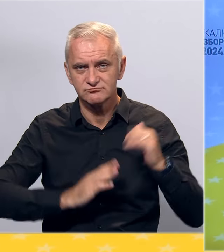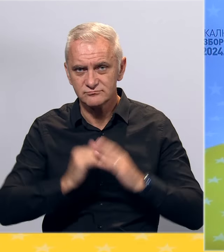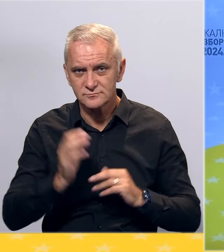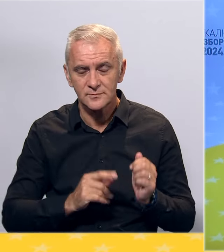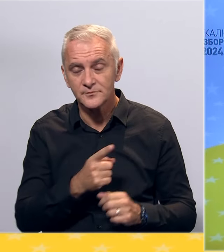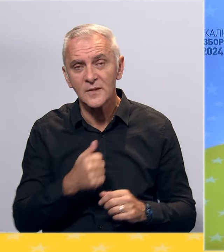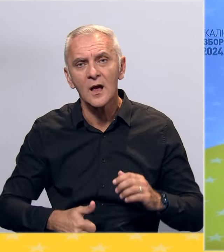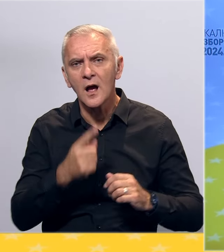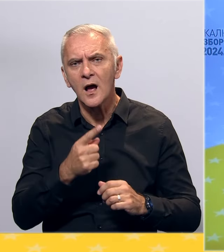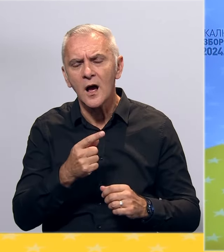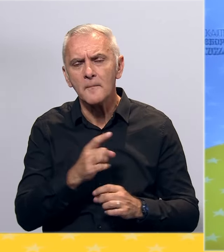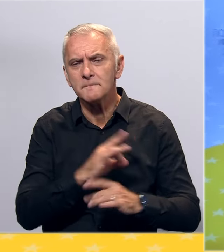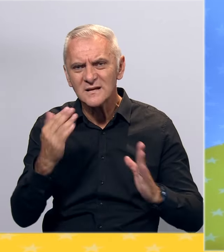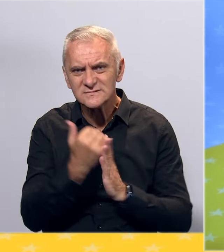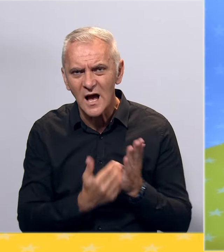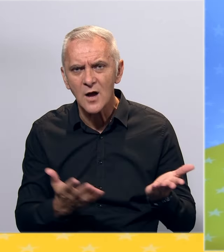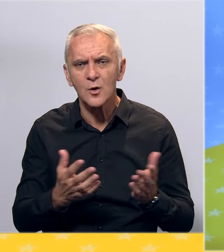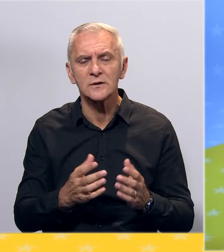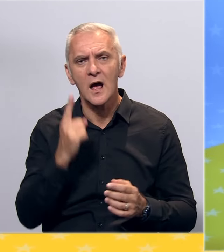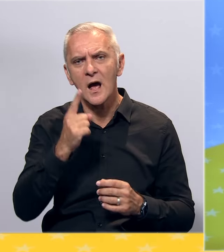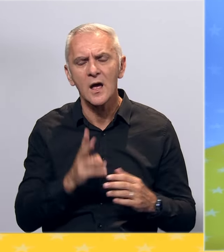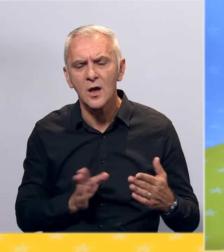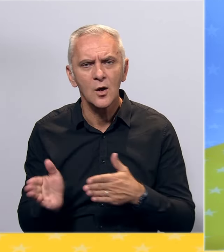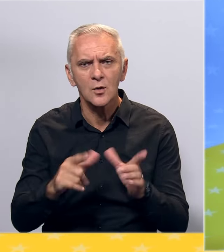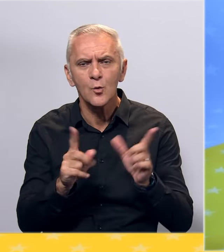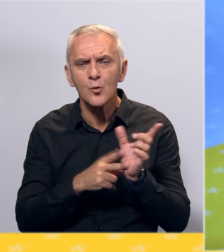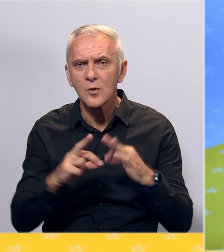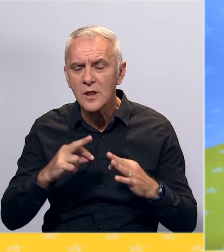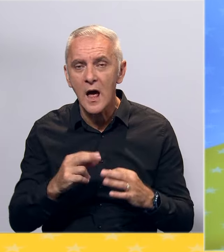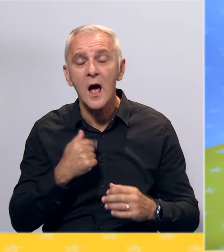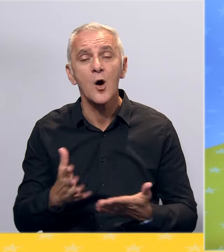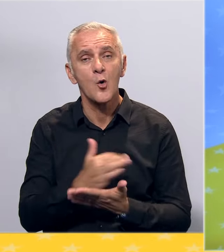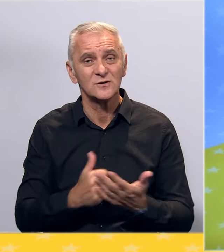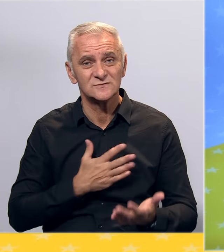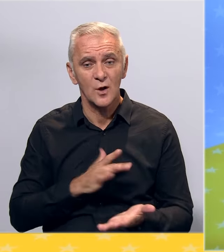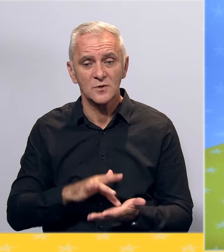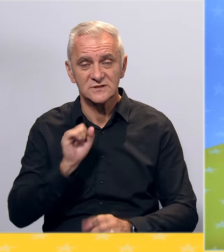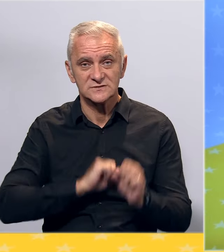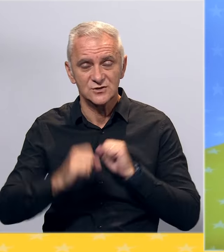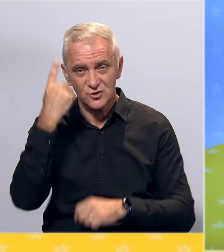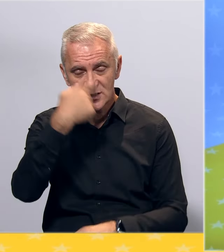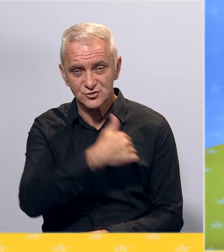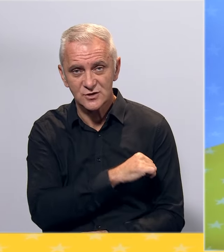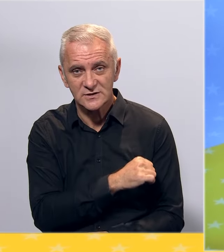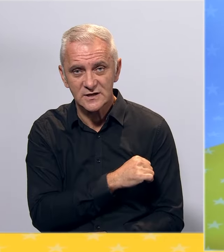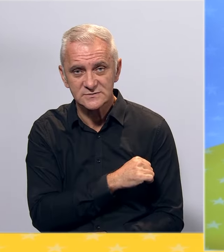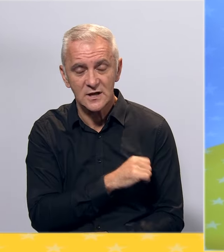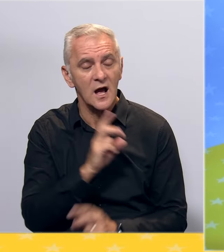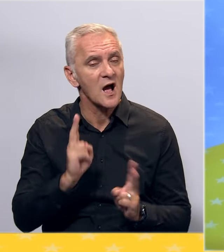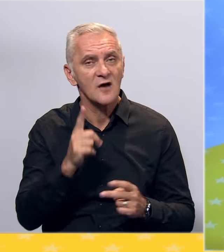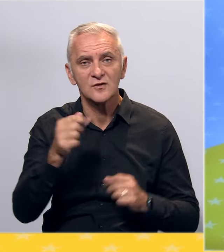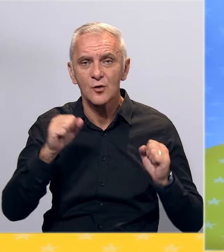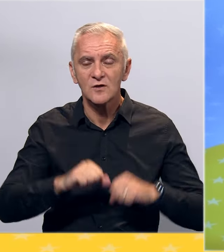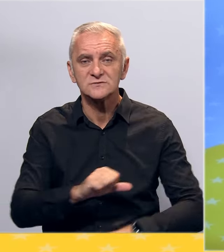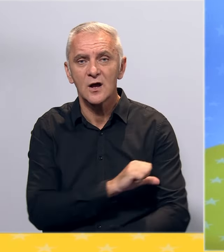sjede glavni akteri bez zakonja i uzurpacije rijeke Une, koristeći svoje pozicije da zaštite lične interese. Kakva je to vlast koja